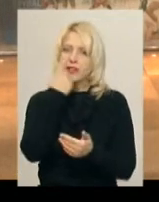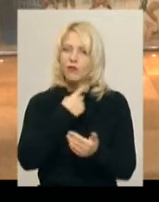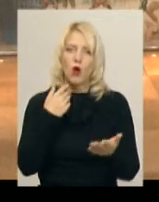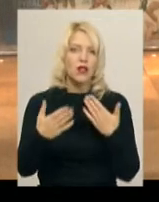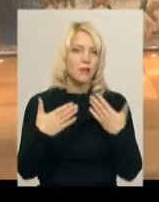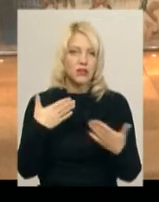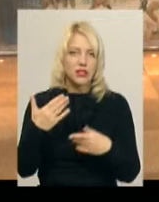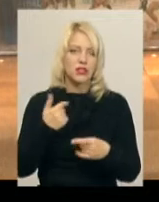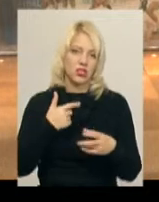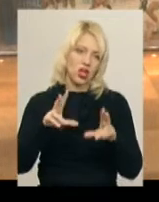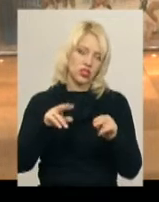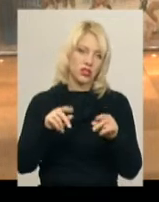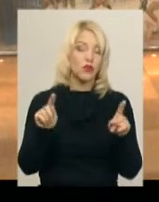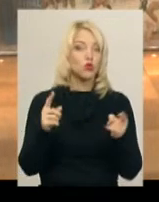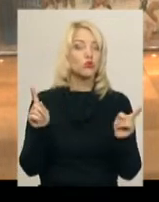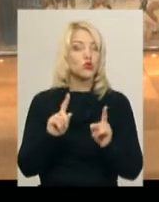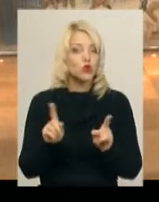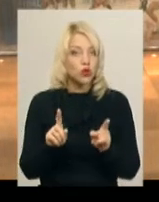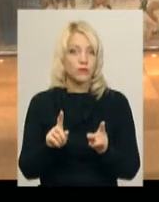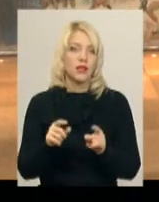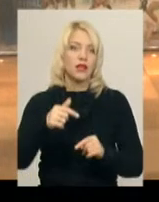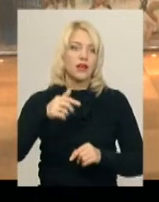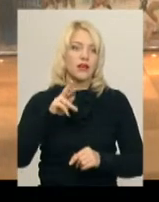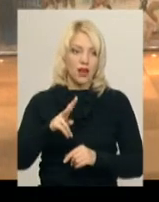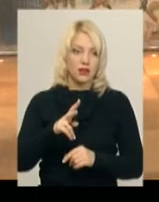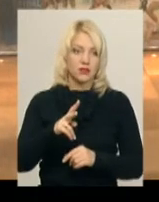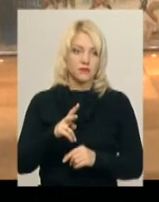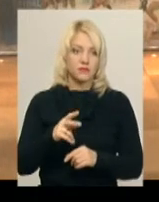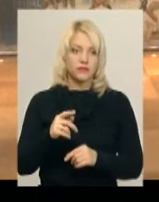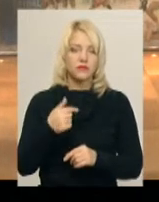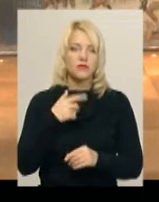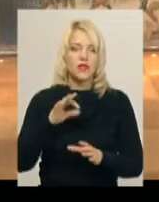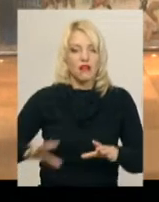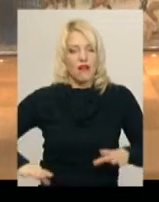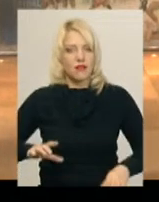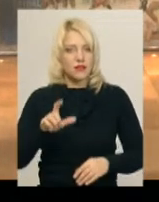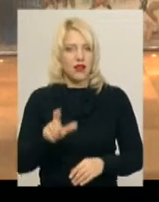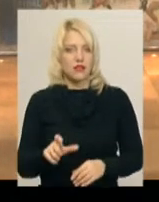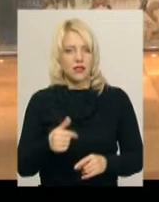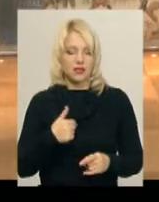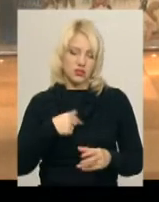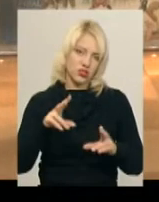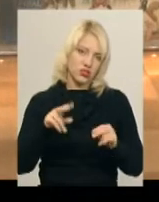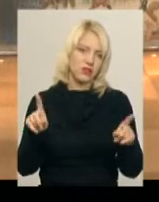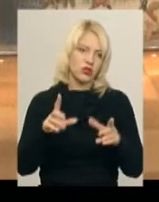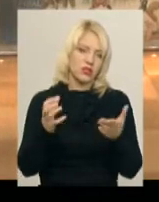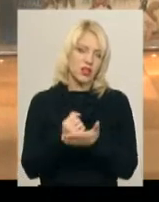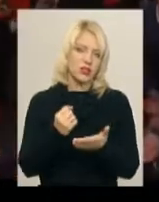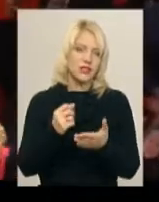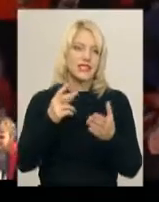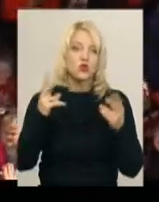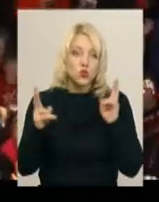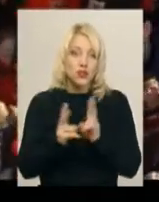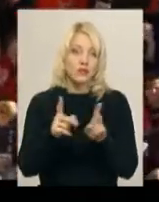знаєте, я щасливий, тому що він мені як тренер і я дуже щасливий, що я зустрів таку людину.